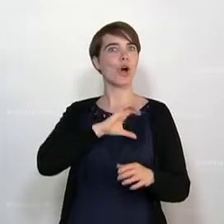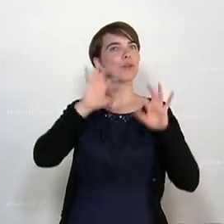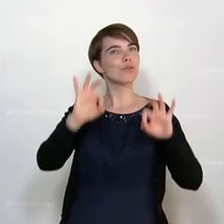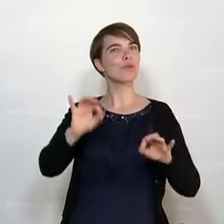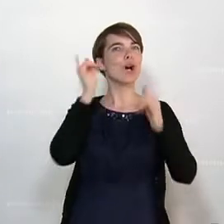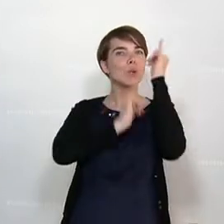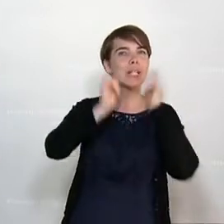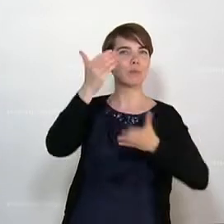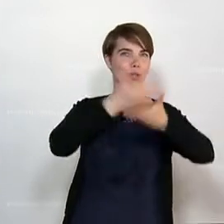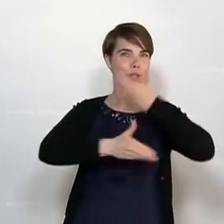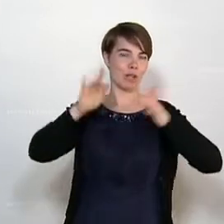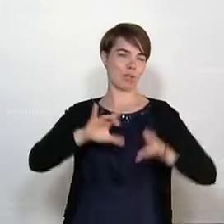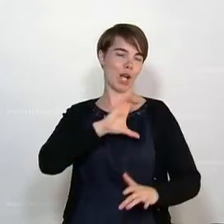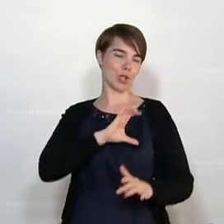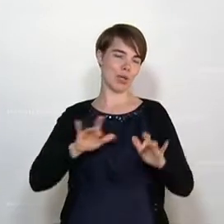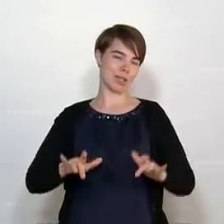Wirtschaft eben zu ermöglichen.